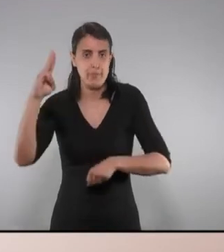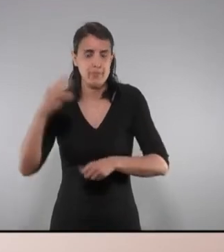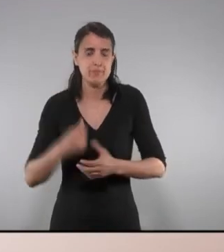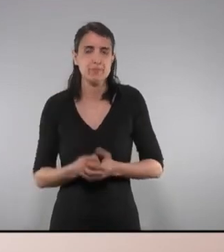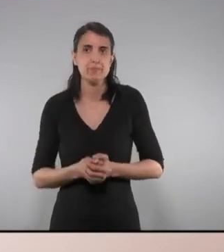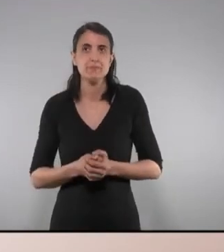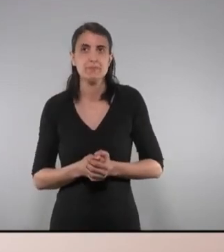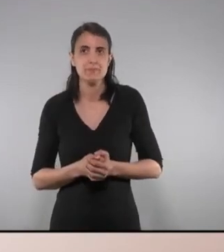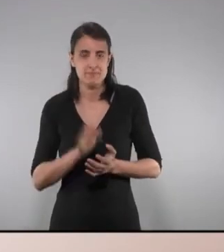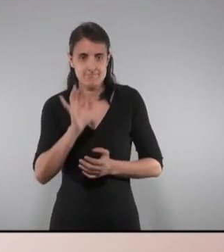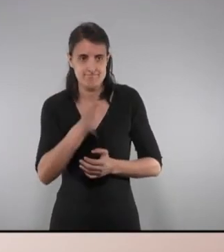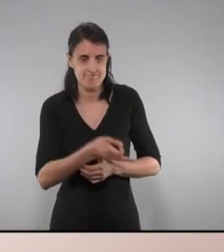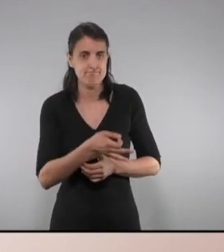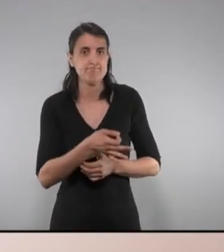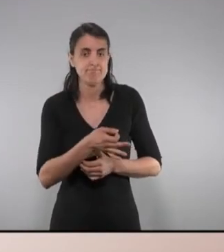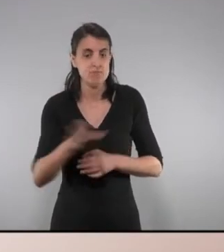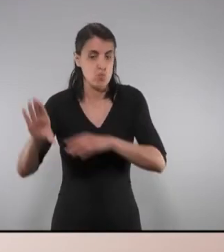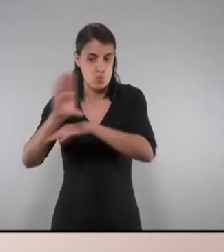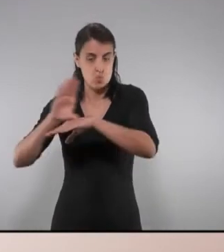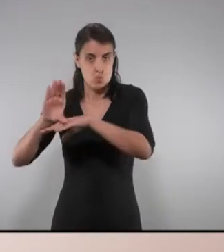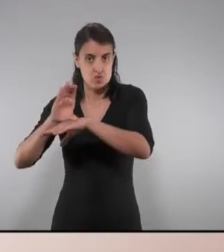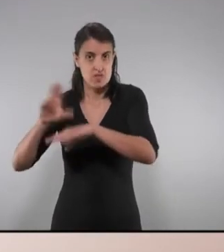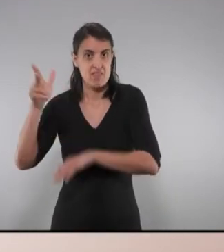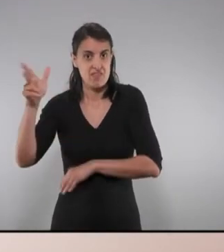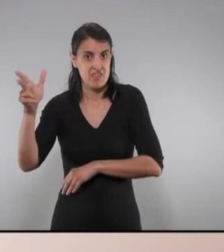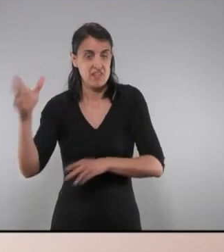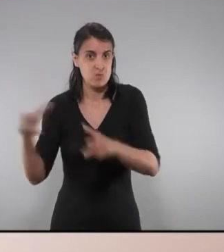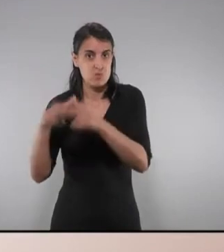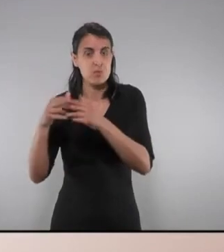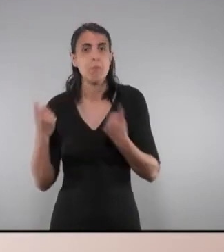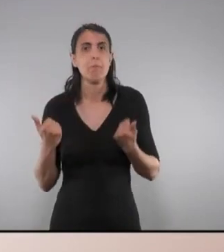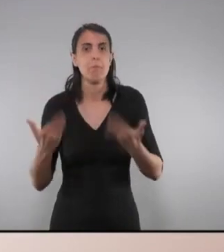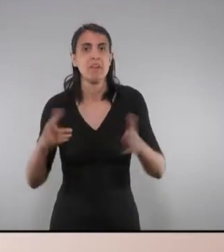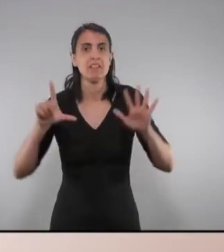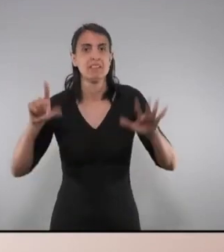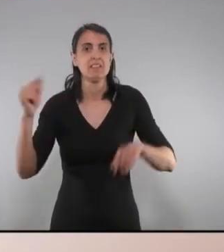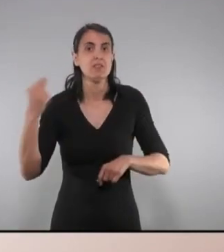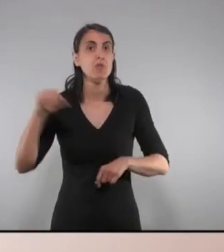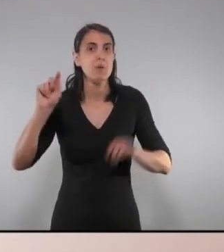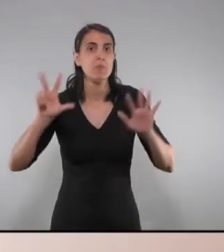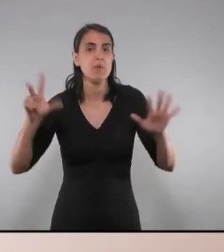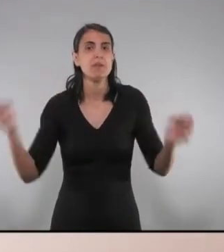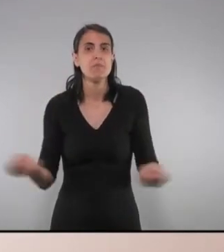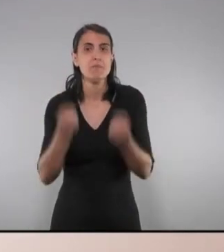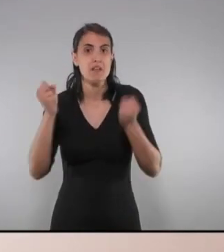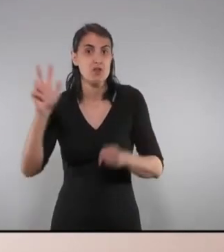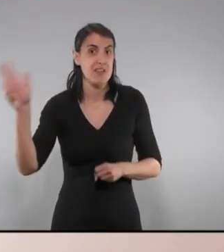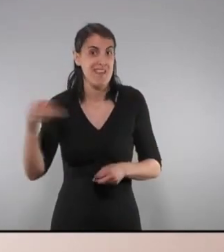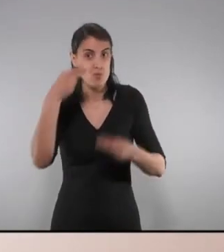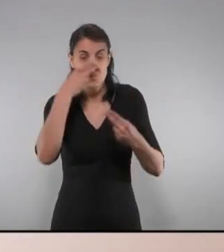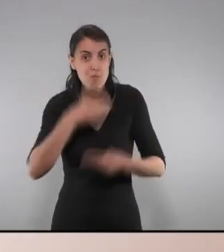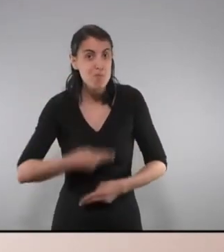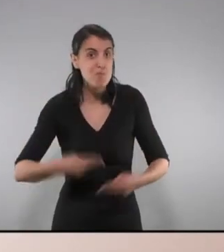Sí, la Conselleria de Drets Socials va regalar 7,8 milions d'euros públics a una trentena de residències de